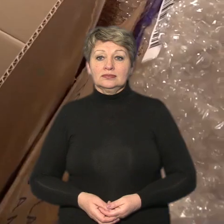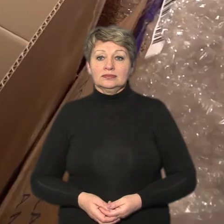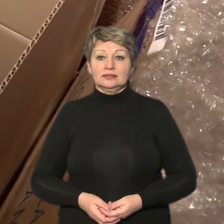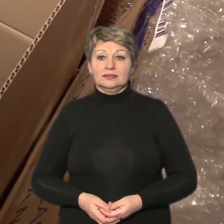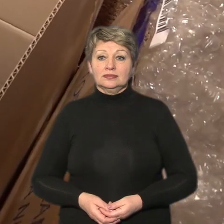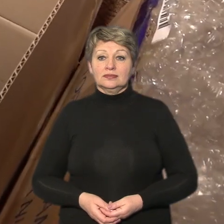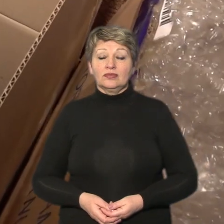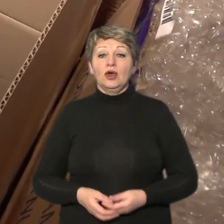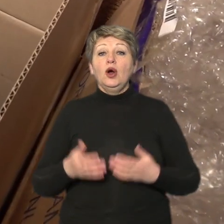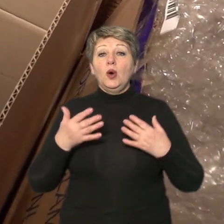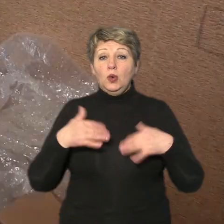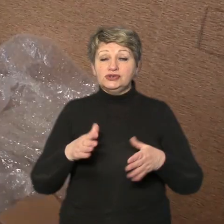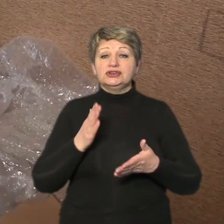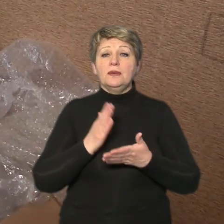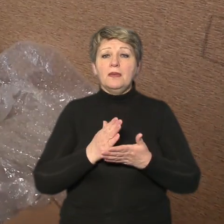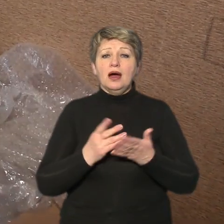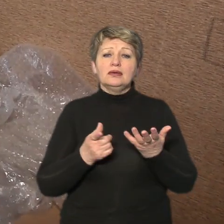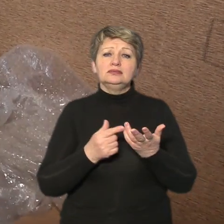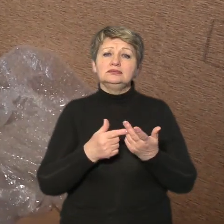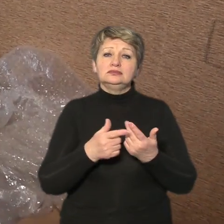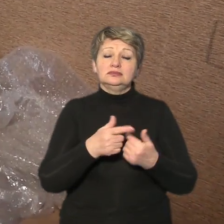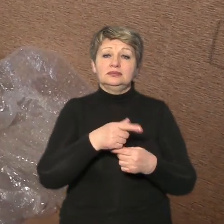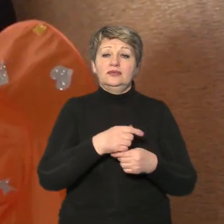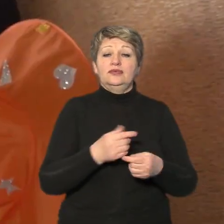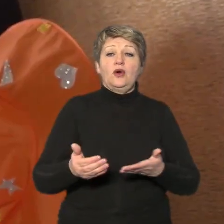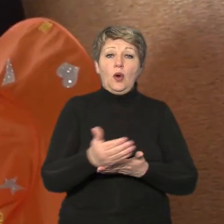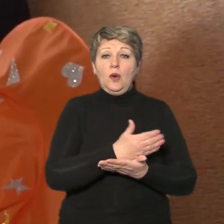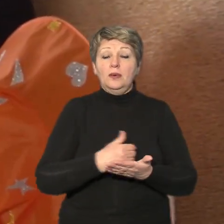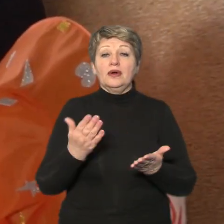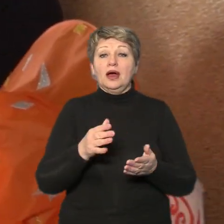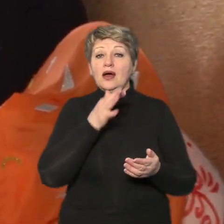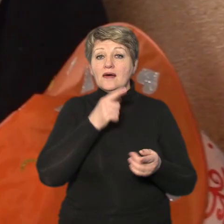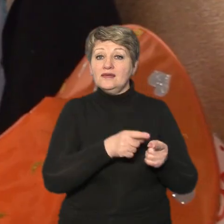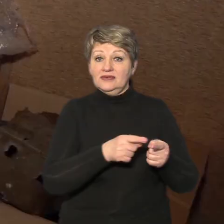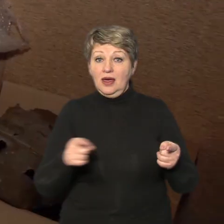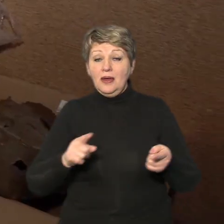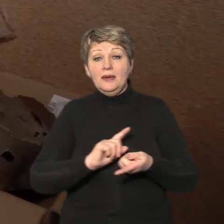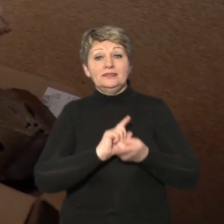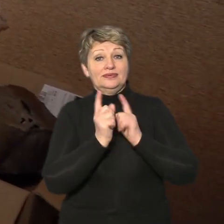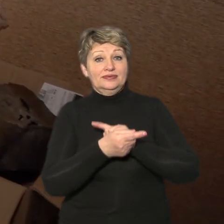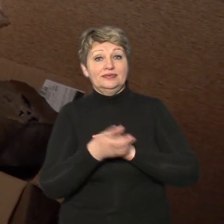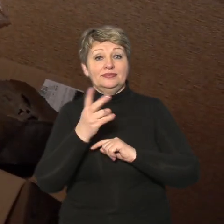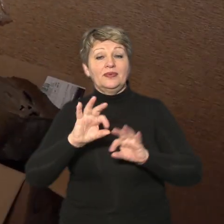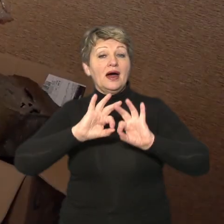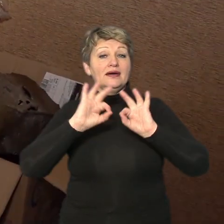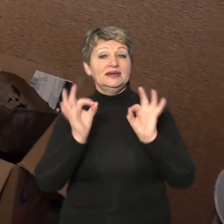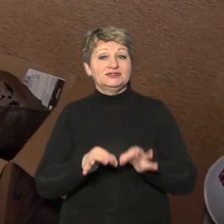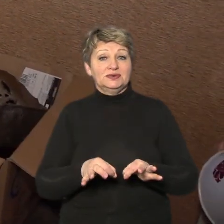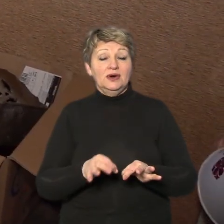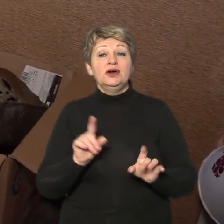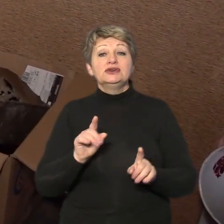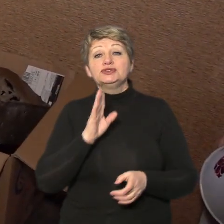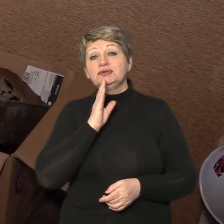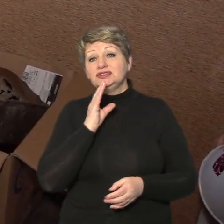перемогу вже має колекцію таких військових атрибутів які згодом також перетворять на мистецтво що дівчаткам треба для